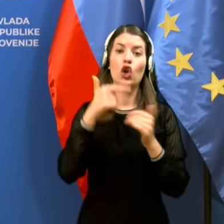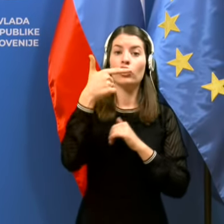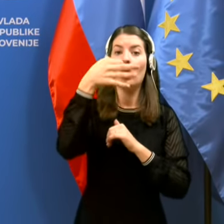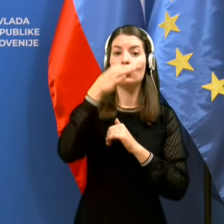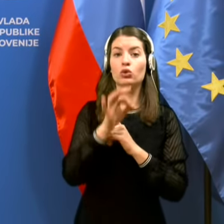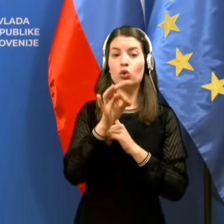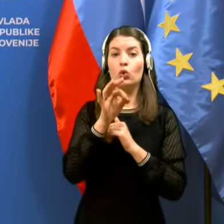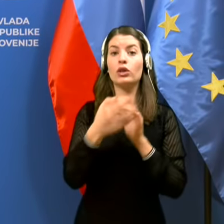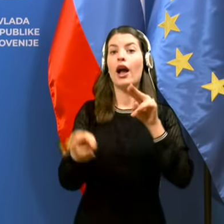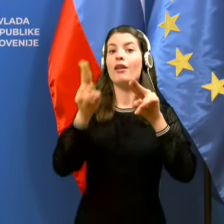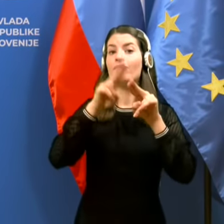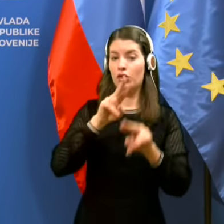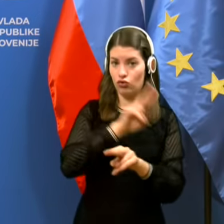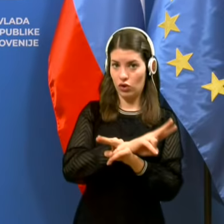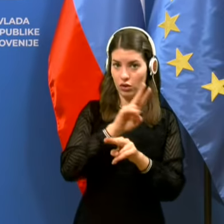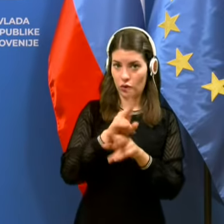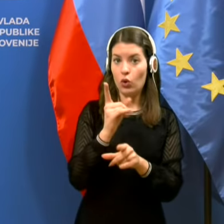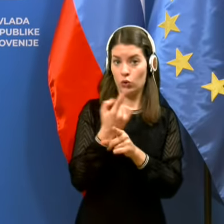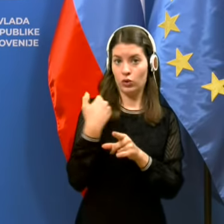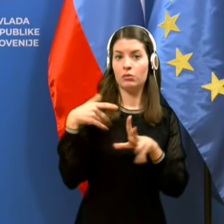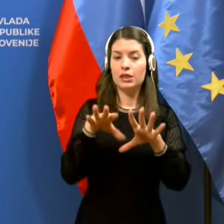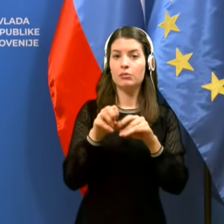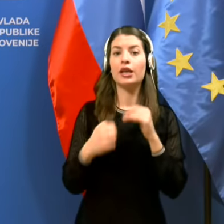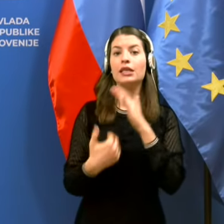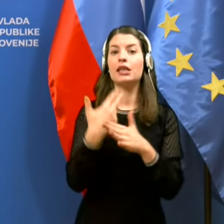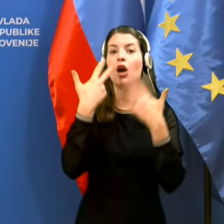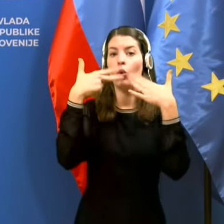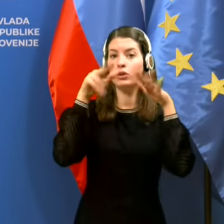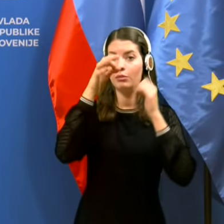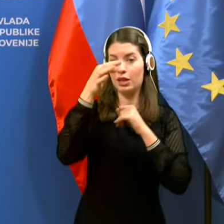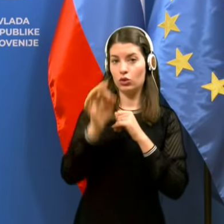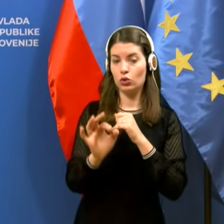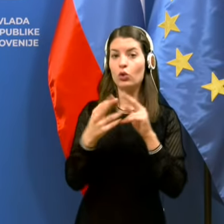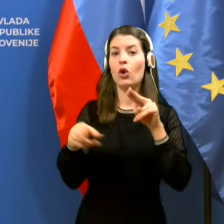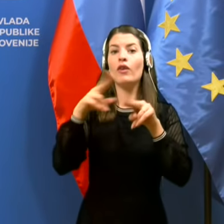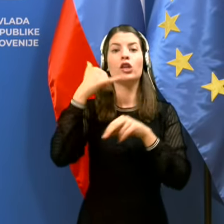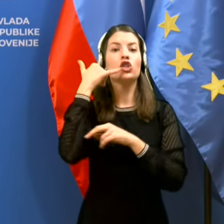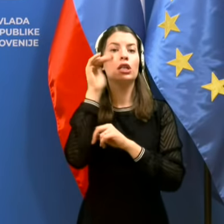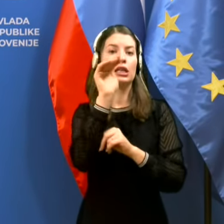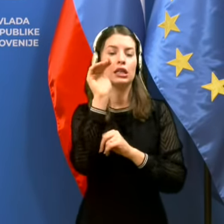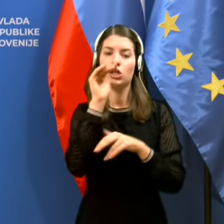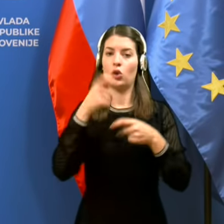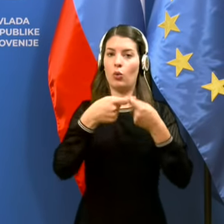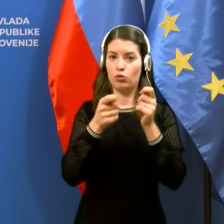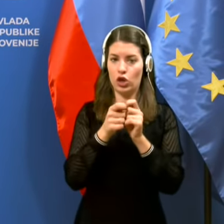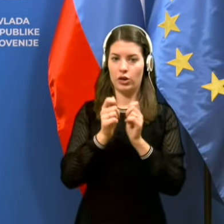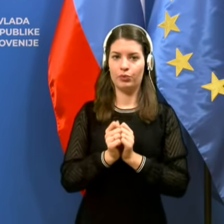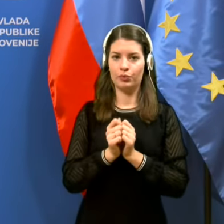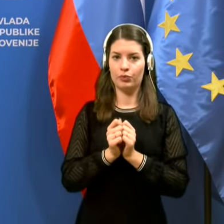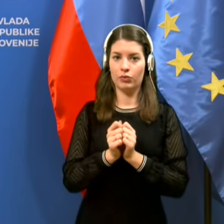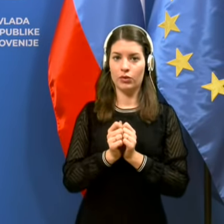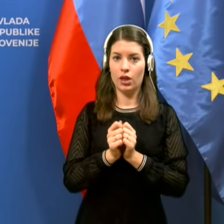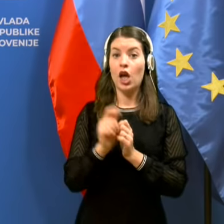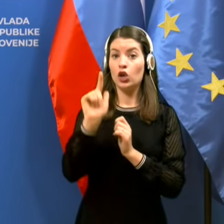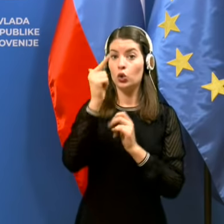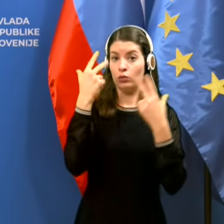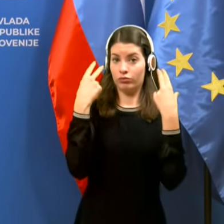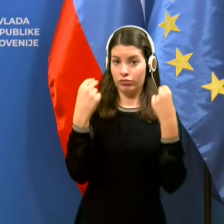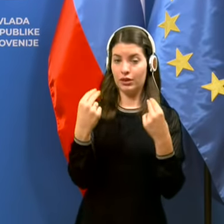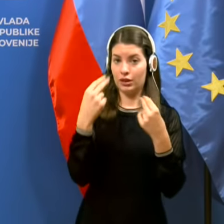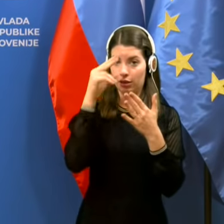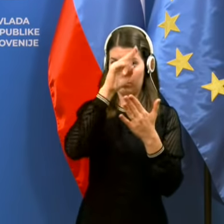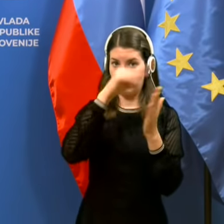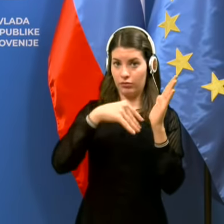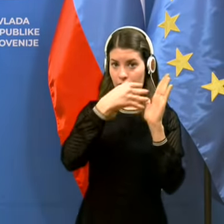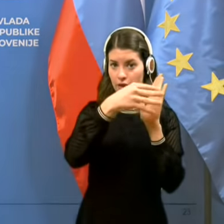več nadzorov in sprejeri za slabih 18% več klice občanov. Na drugi prezentaciji boste videli vse ukrepe,